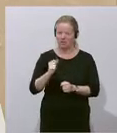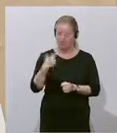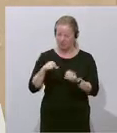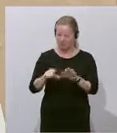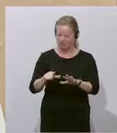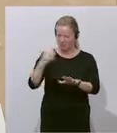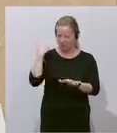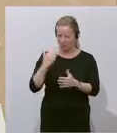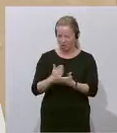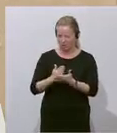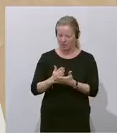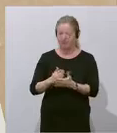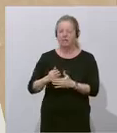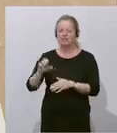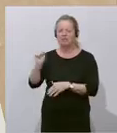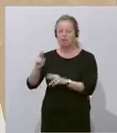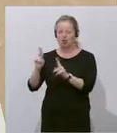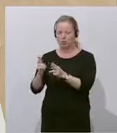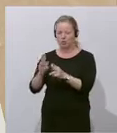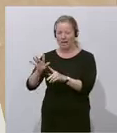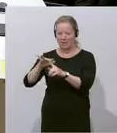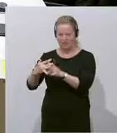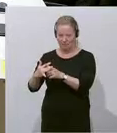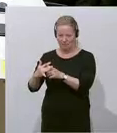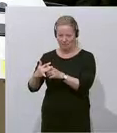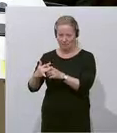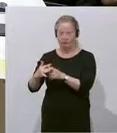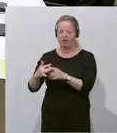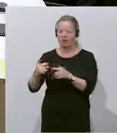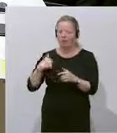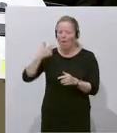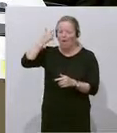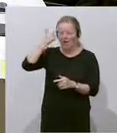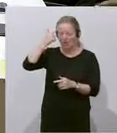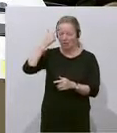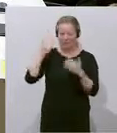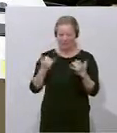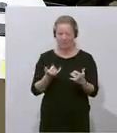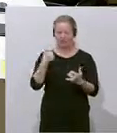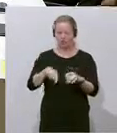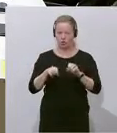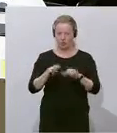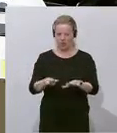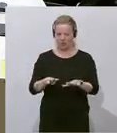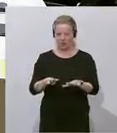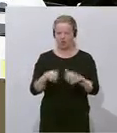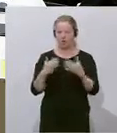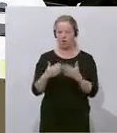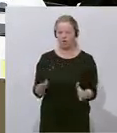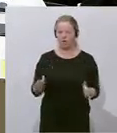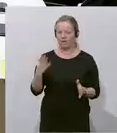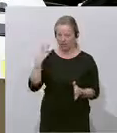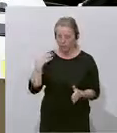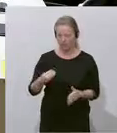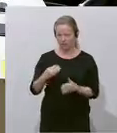Sebastian Kurz und sein Team ja noch im Ohr. Und jetzt ist 2019 und das wird veröffentlicht. Und jetzt